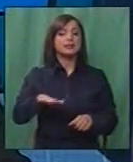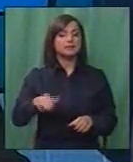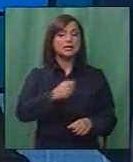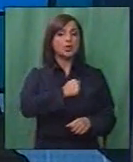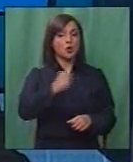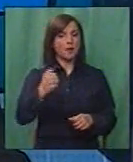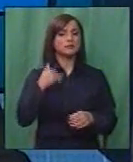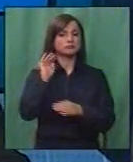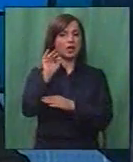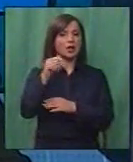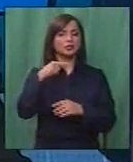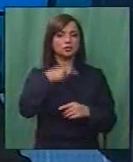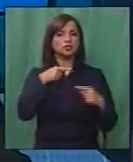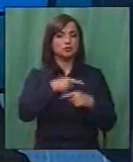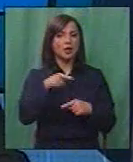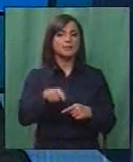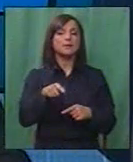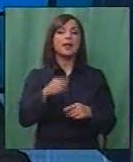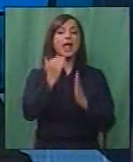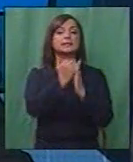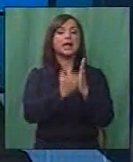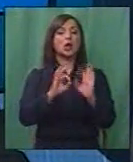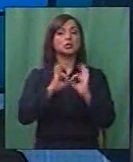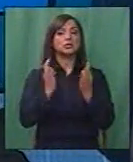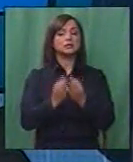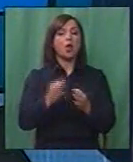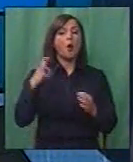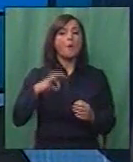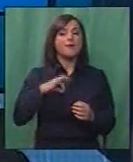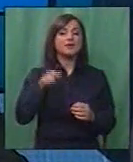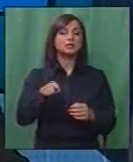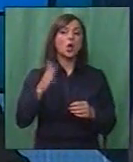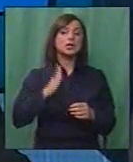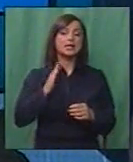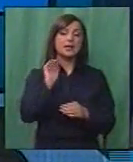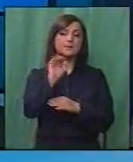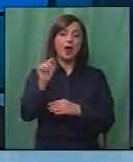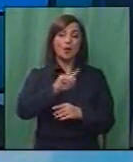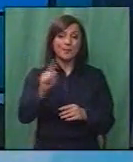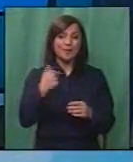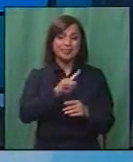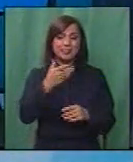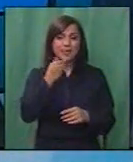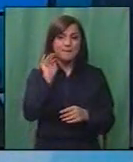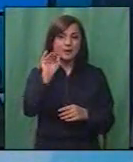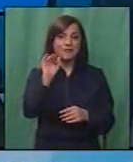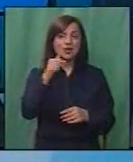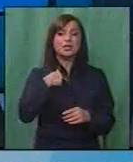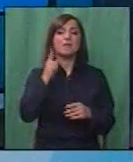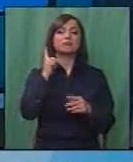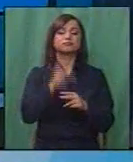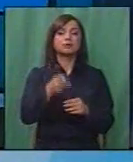охрабрени да го пријуваат. Дори и спрема Закона за семейство задолжително е граѓаните да пријуваат, дори има и санција ако не пријуваат. Секој